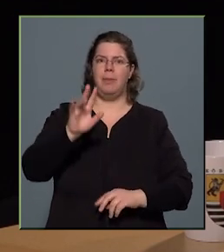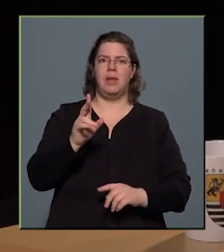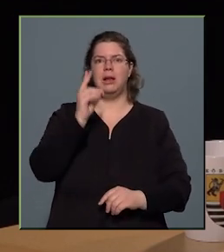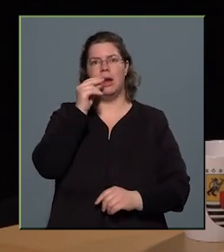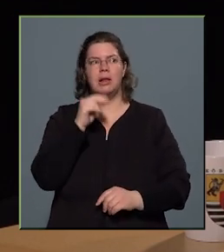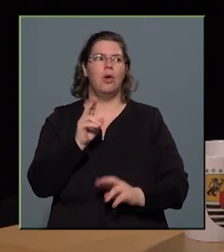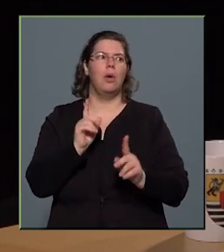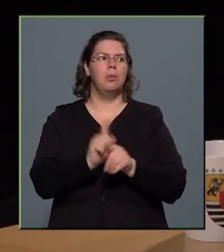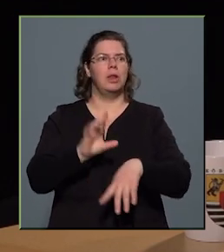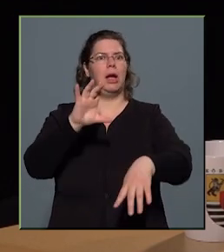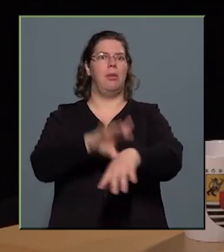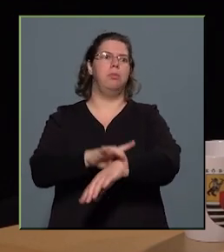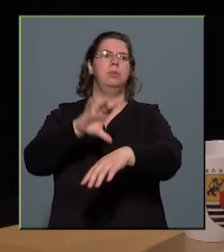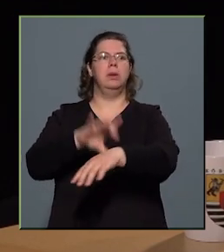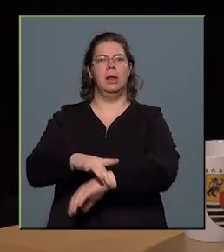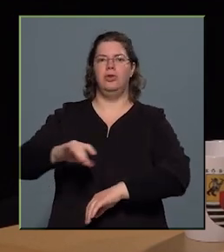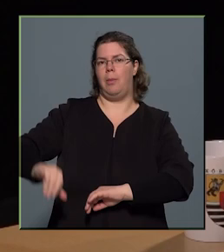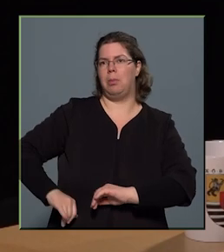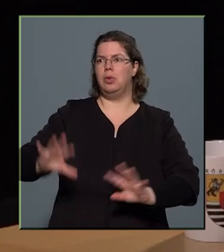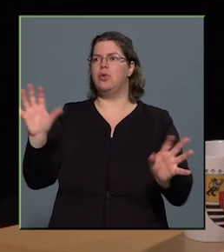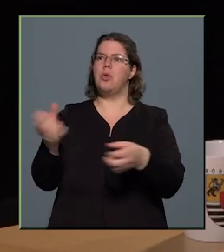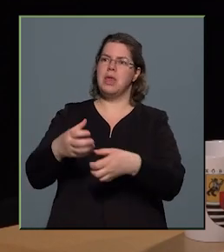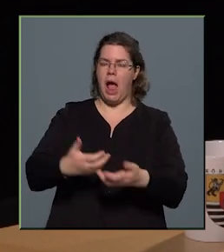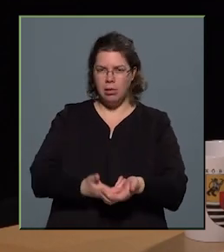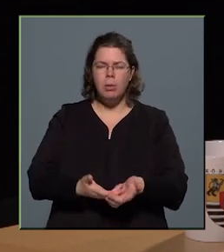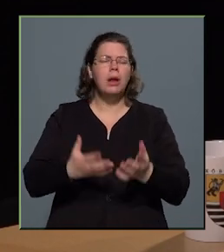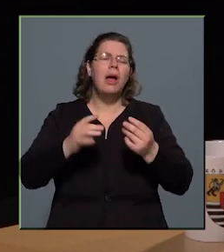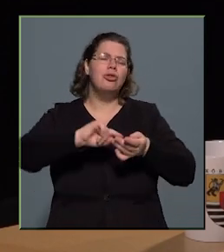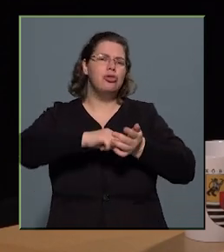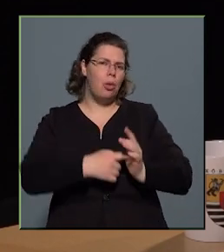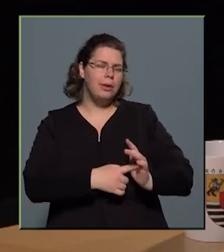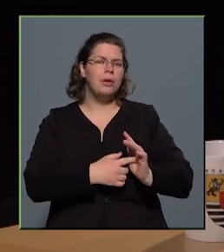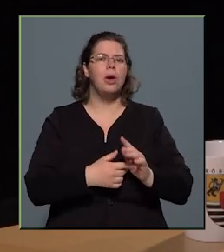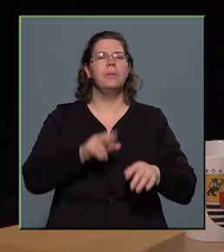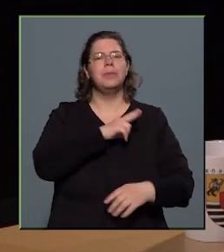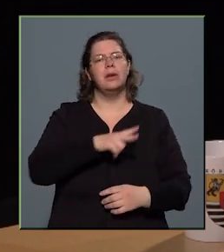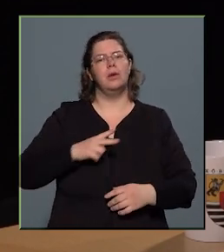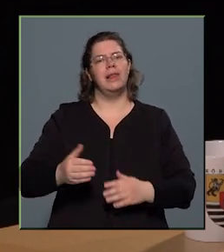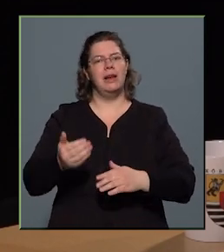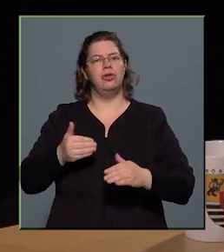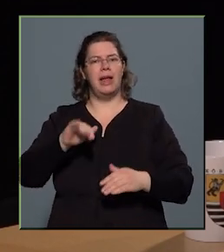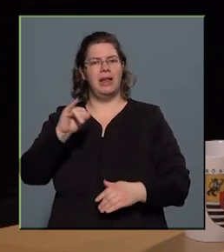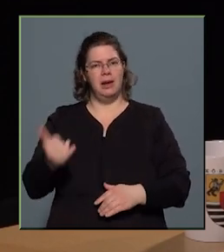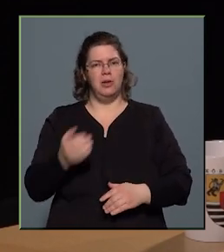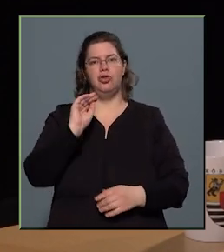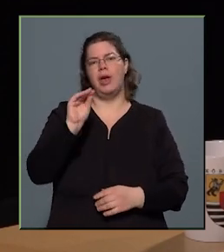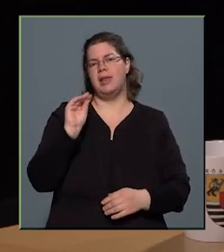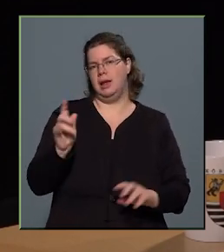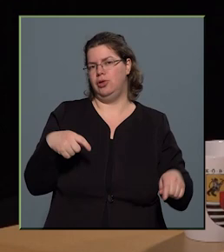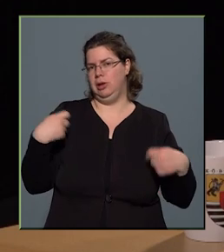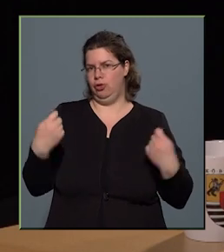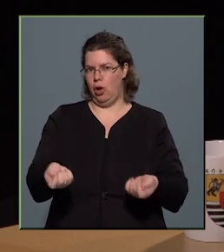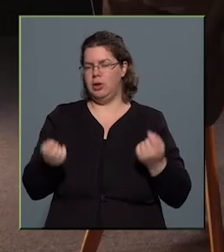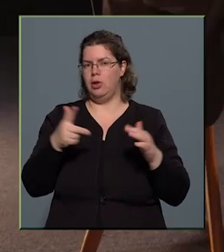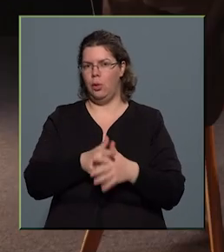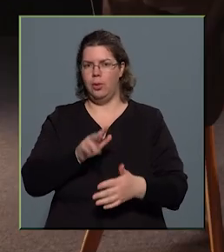bilincsel és bűnöződ fog el az utcán, hanem bizony nagyon sokszor a szociális hátterét és a jelzéseit is adja a